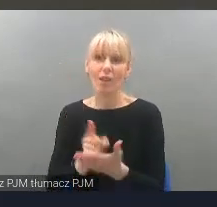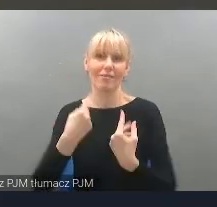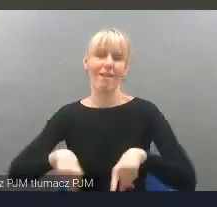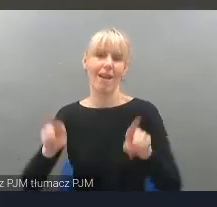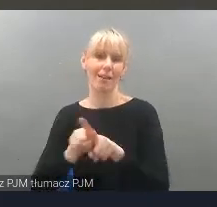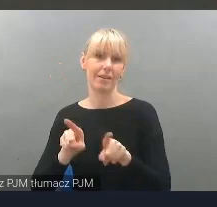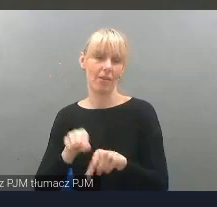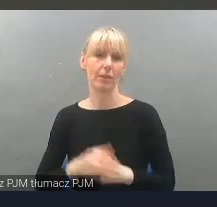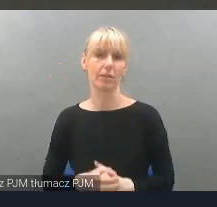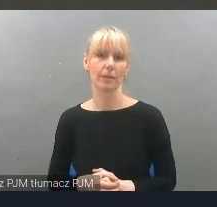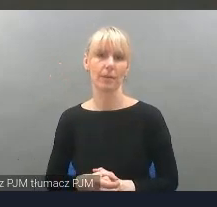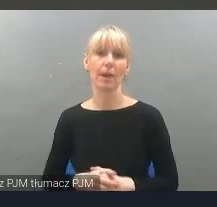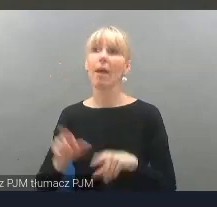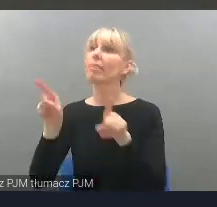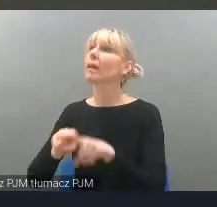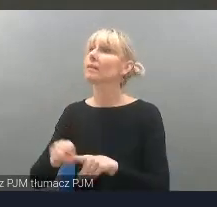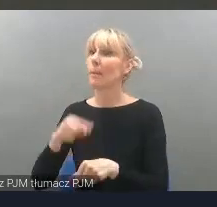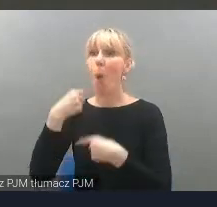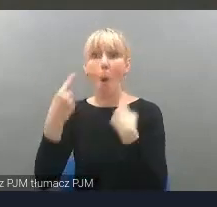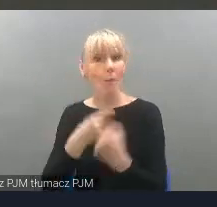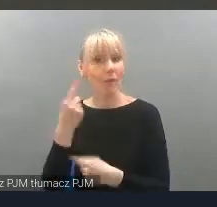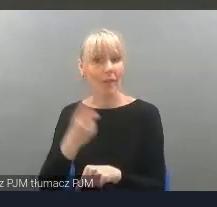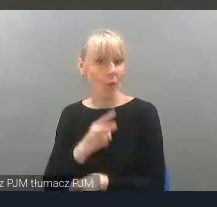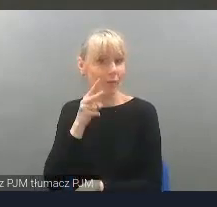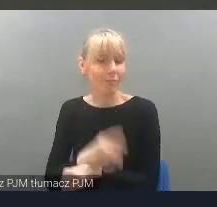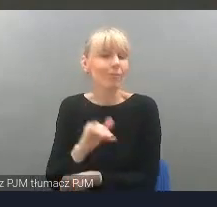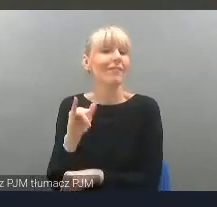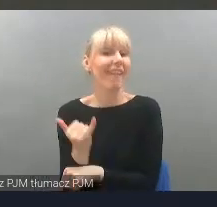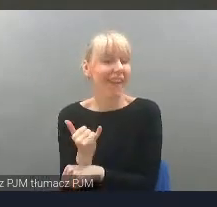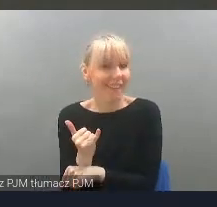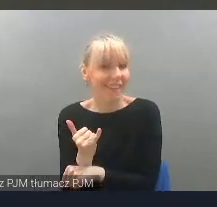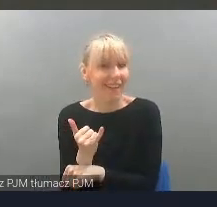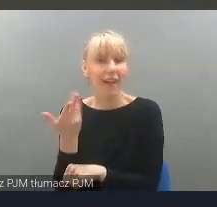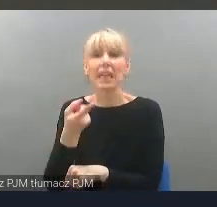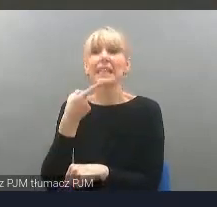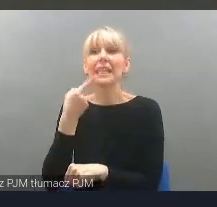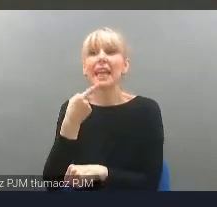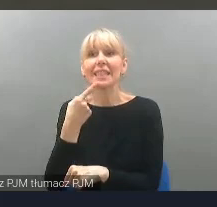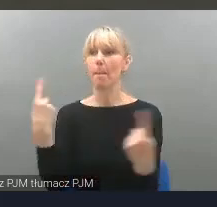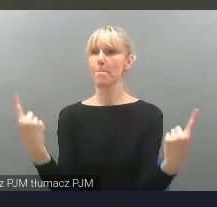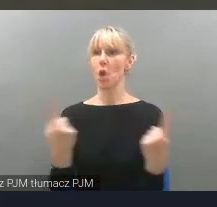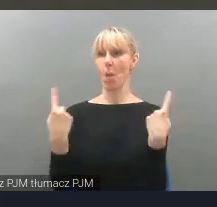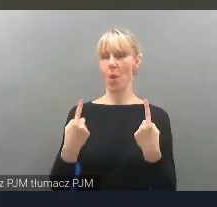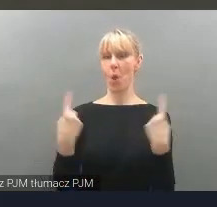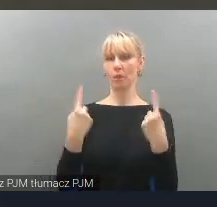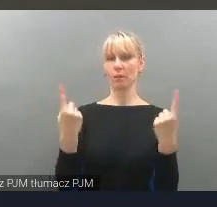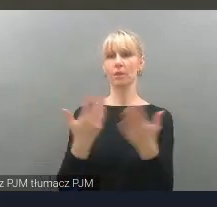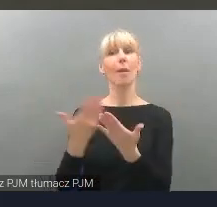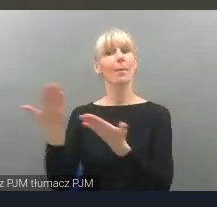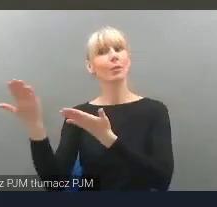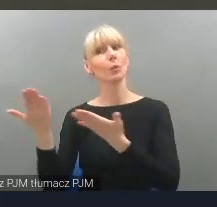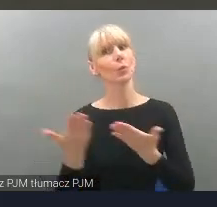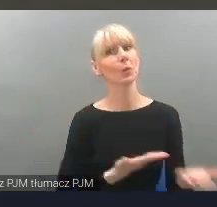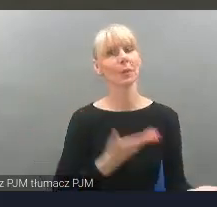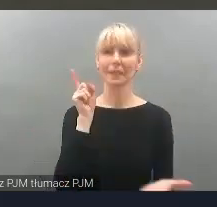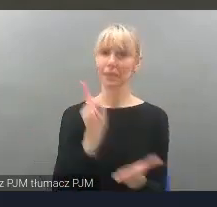A w końcu mówić o dostępności językiem promocji, aby skutecznie zapraszać osoby